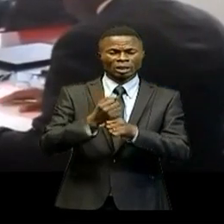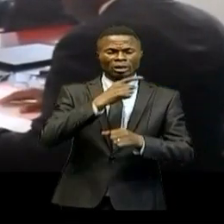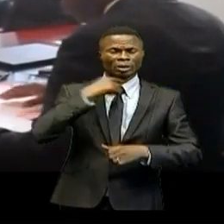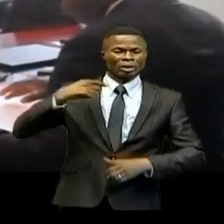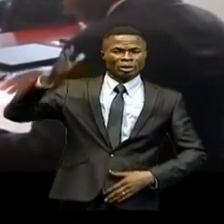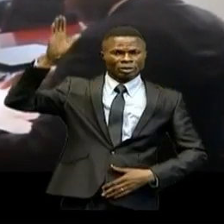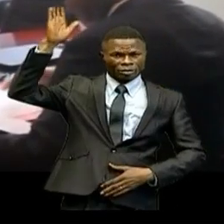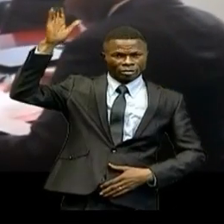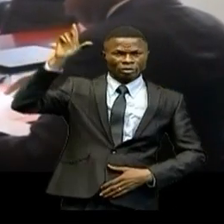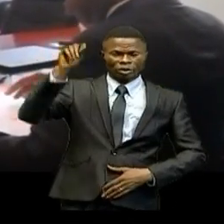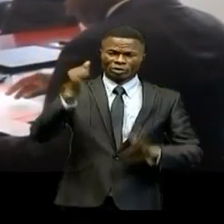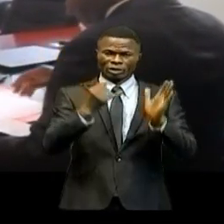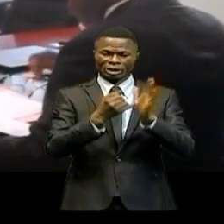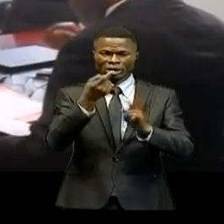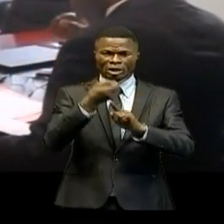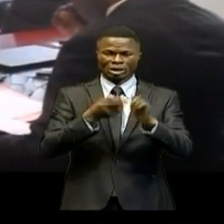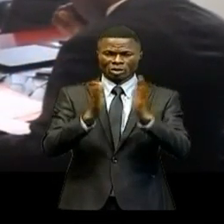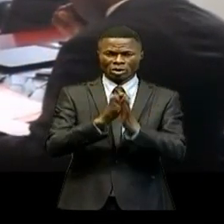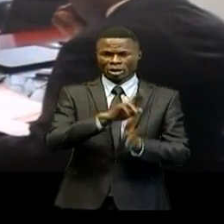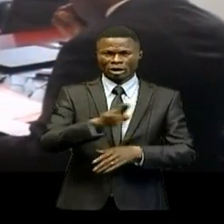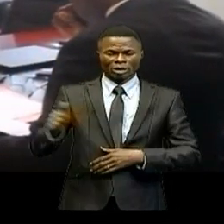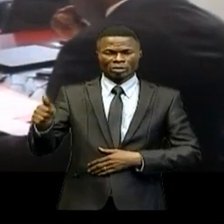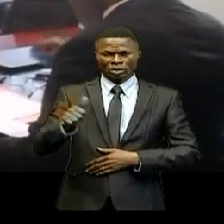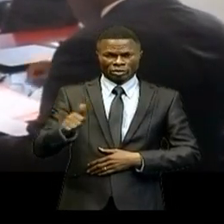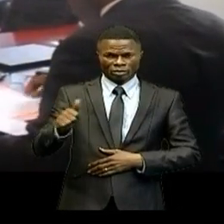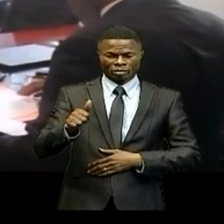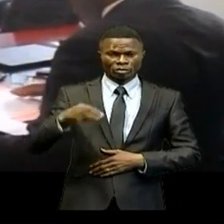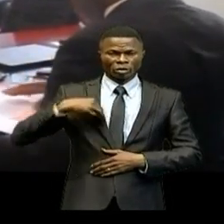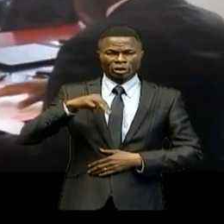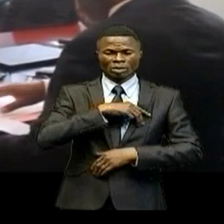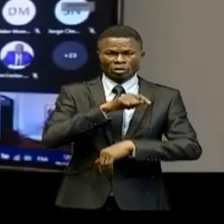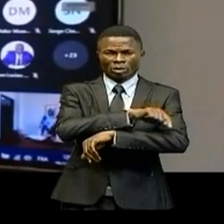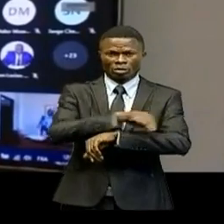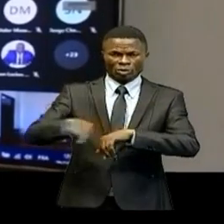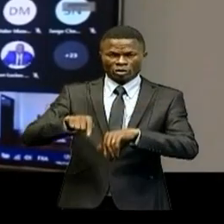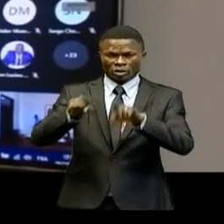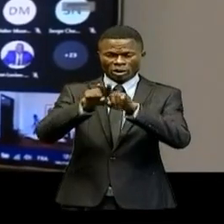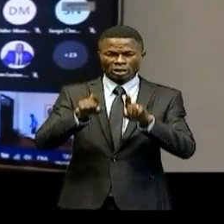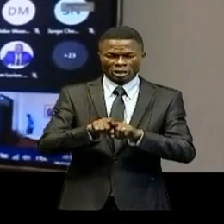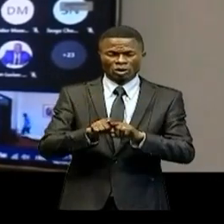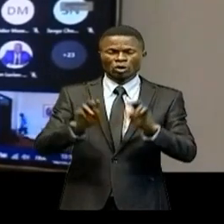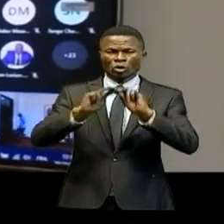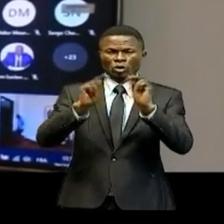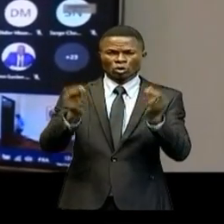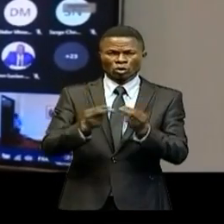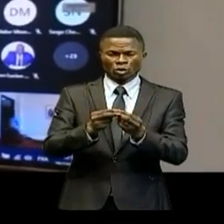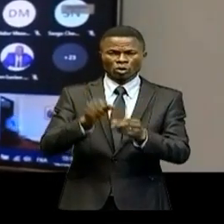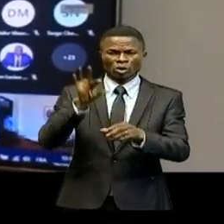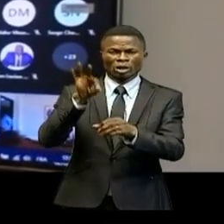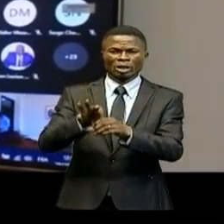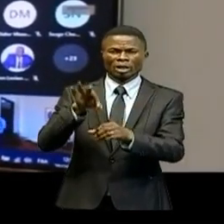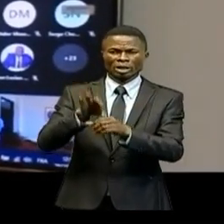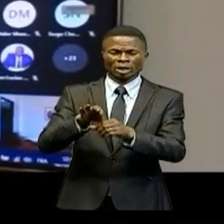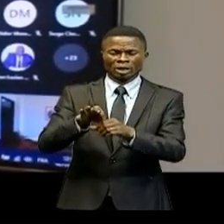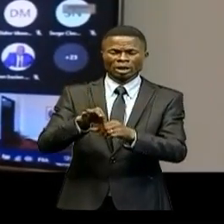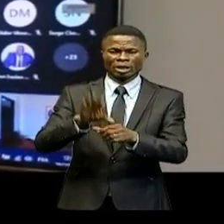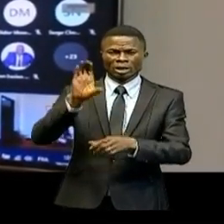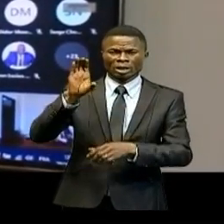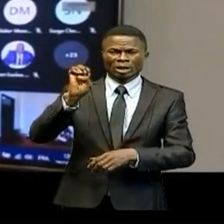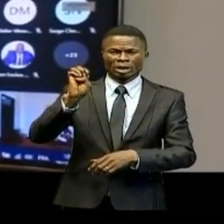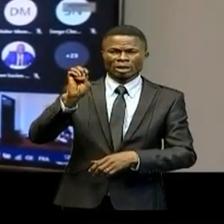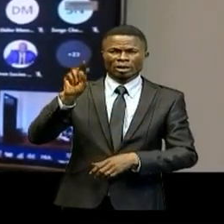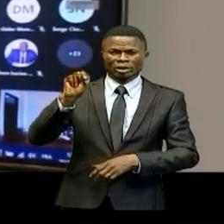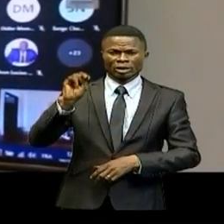le 26 octobre 2021 des membres du Bureau et de la plénière de la Commission électorale nationale indépendante